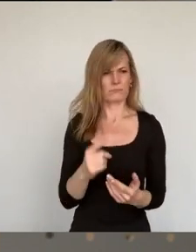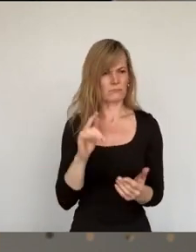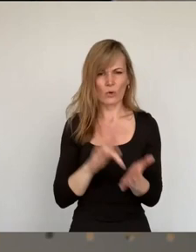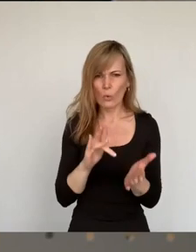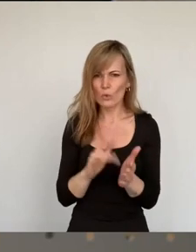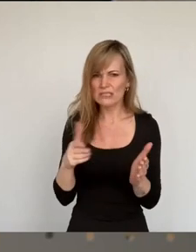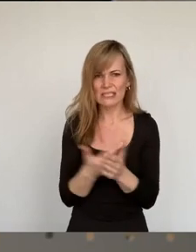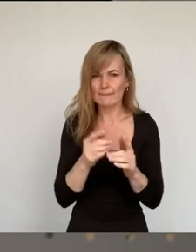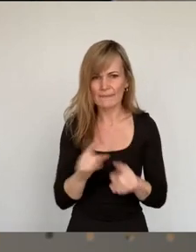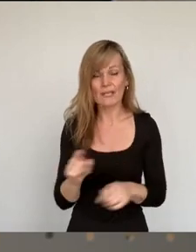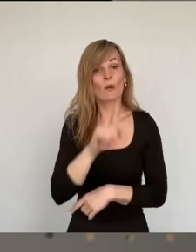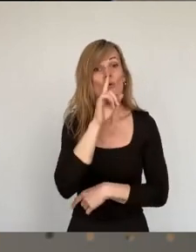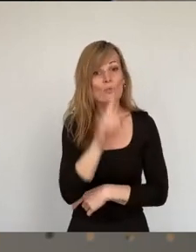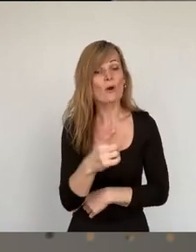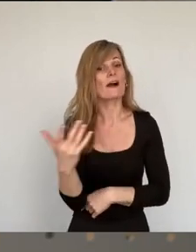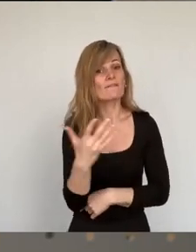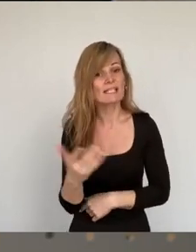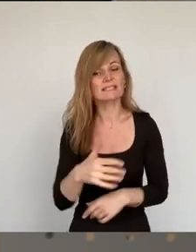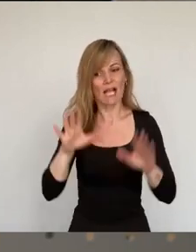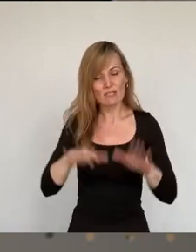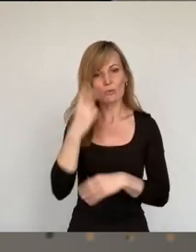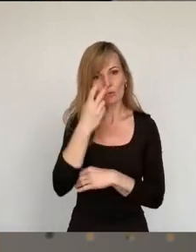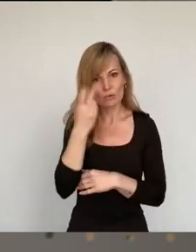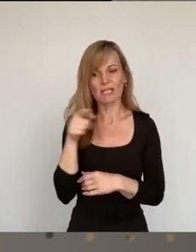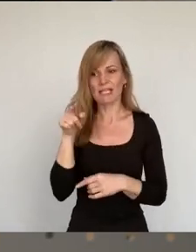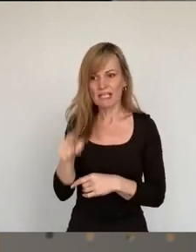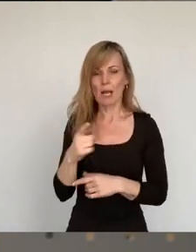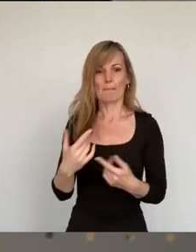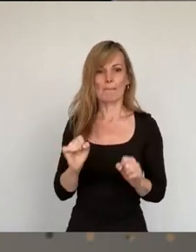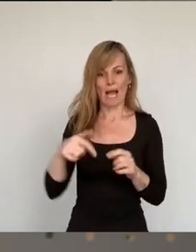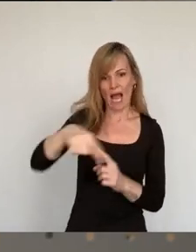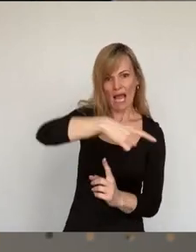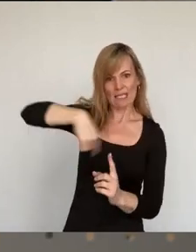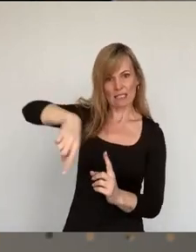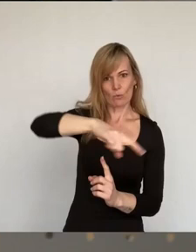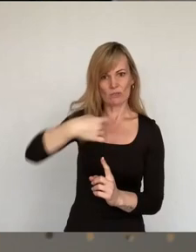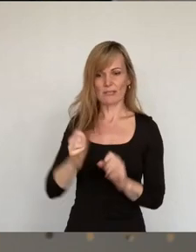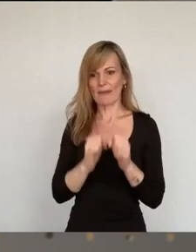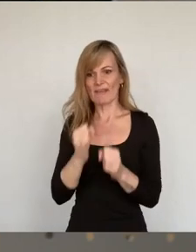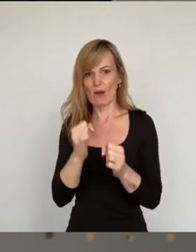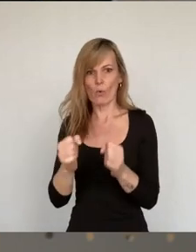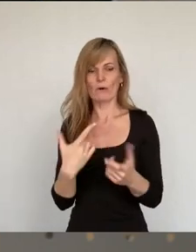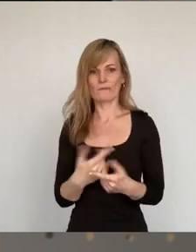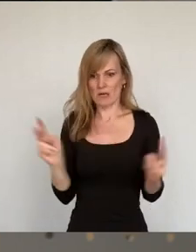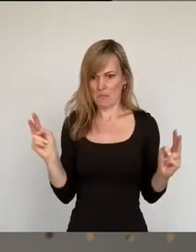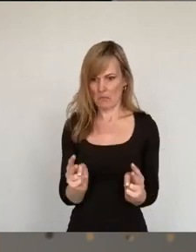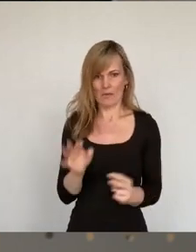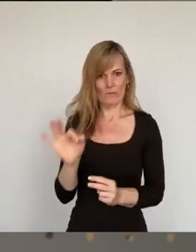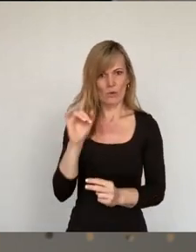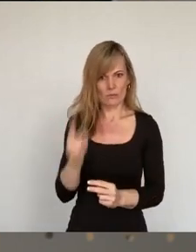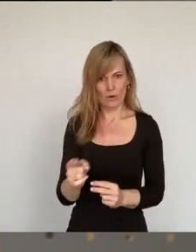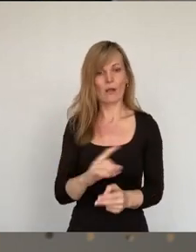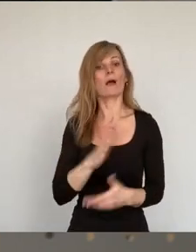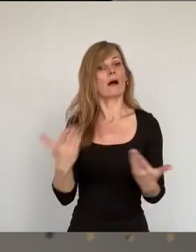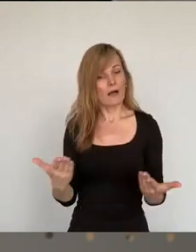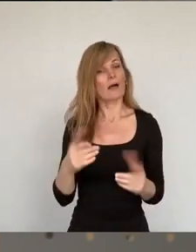außer man möchte Asylsuchende in ihrem Bewegungsradius einschränken. Was heißt das denn dann in der Konsequenz? Wenn der